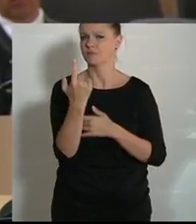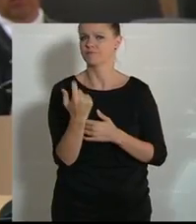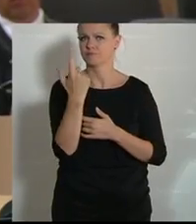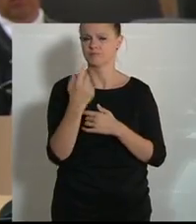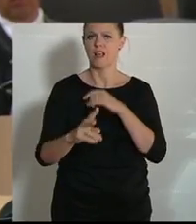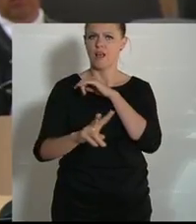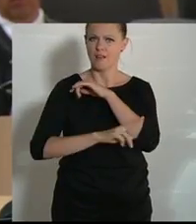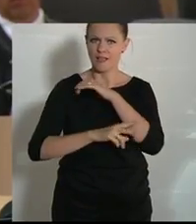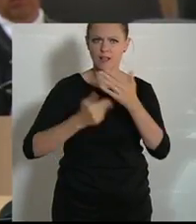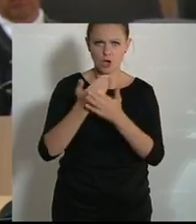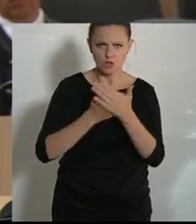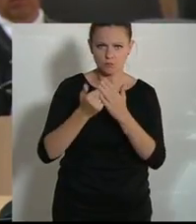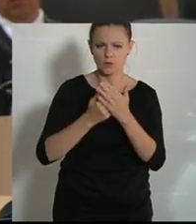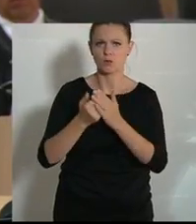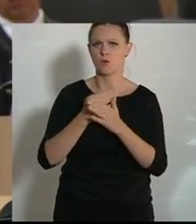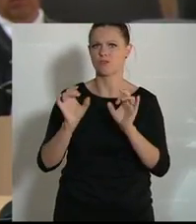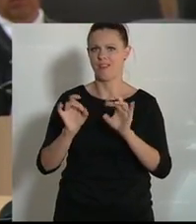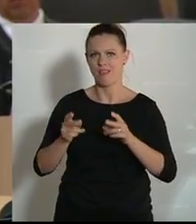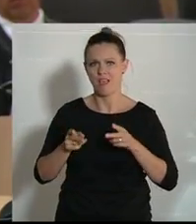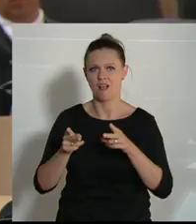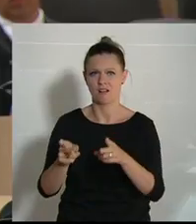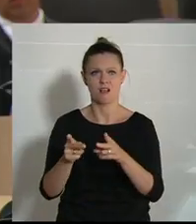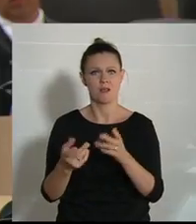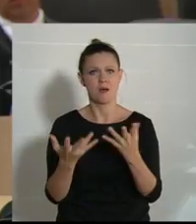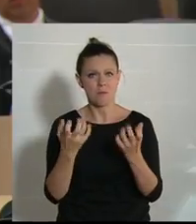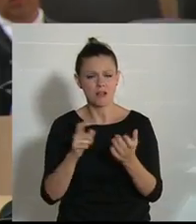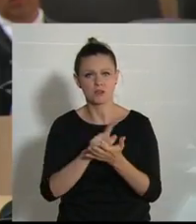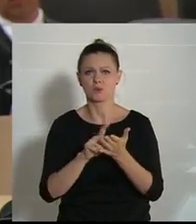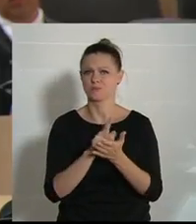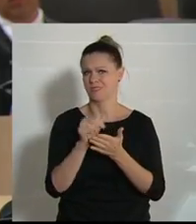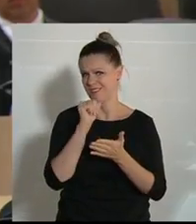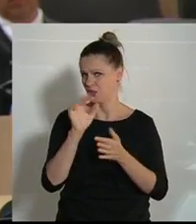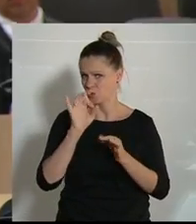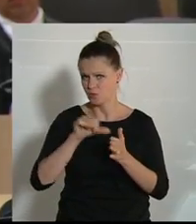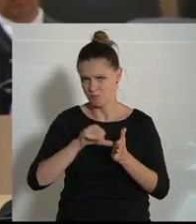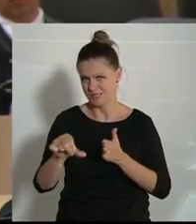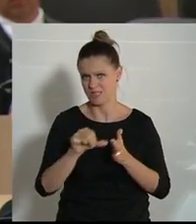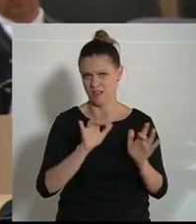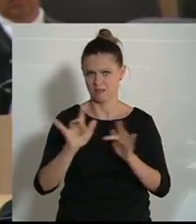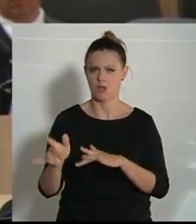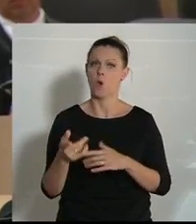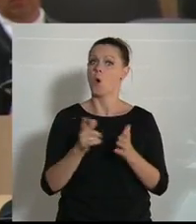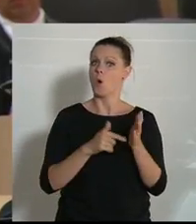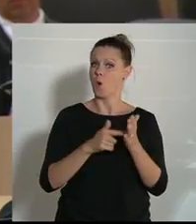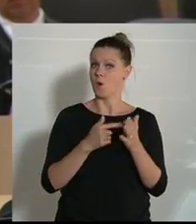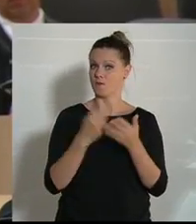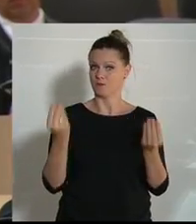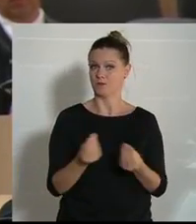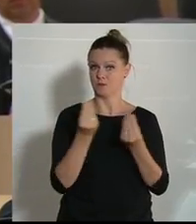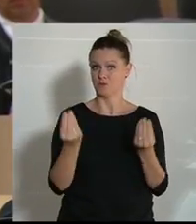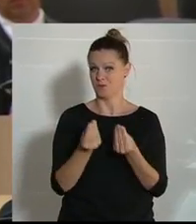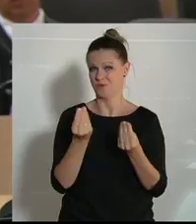Lehrgang und entsprechenden nicht gut bezahlten Praktikumszeiten. Aufgrund oder sehr oft aufgrund des hohen